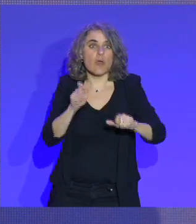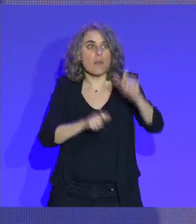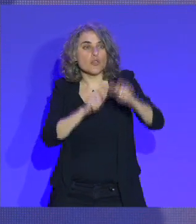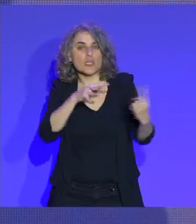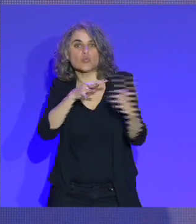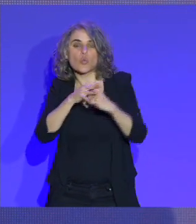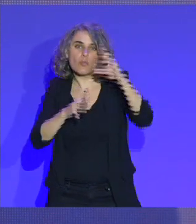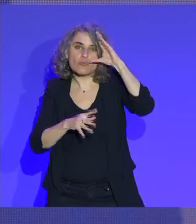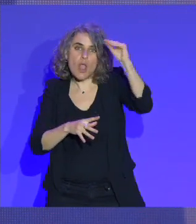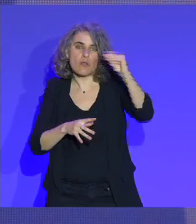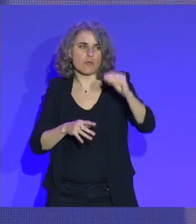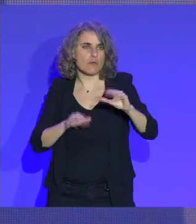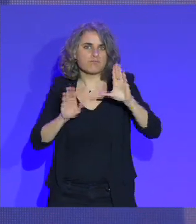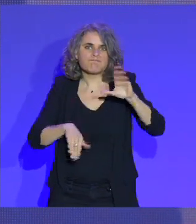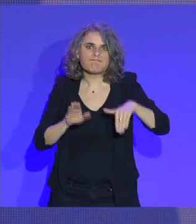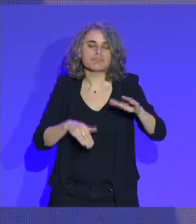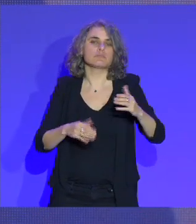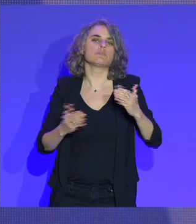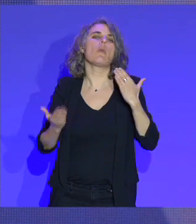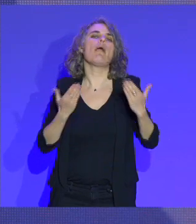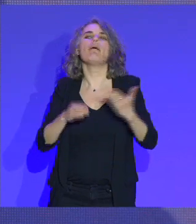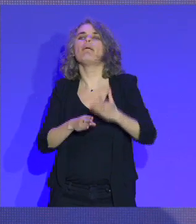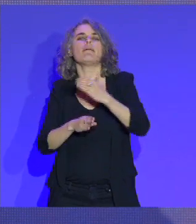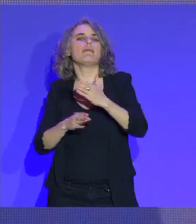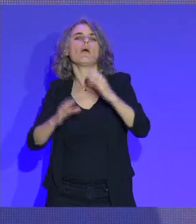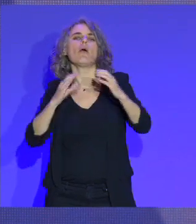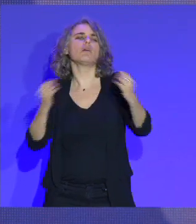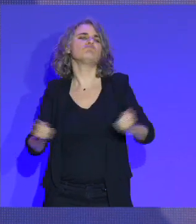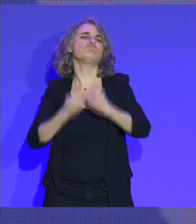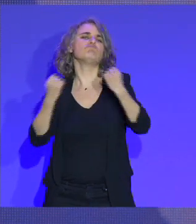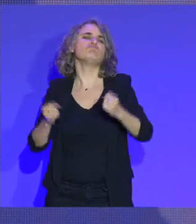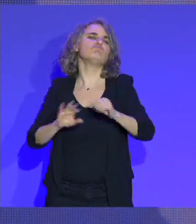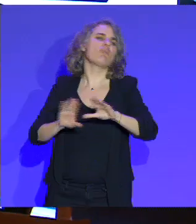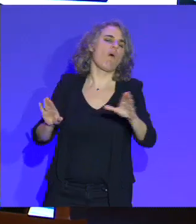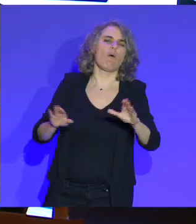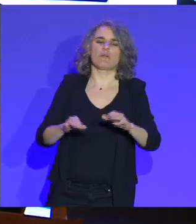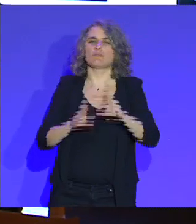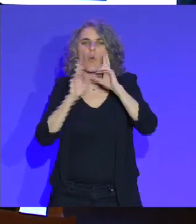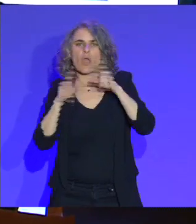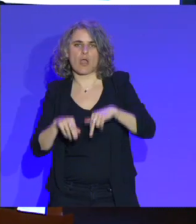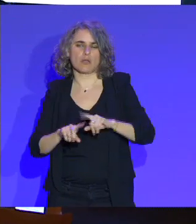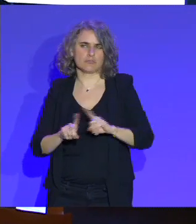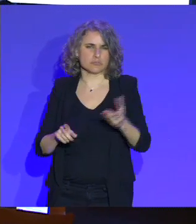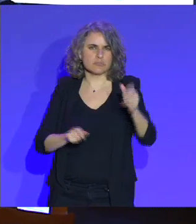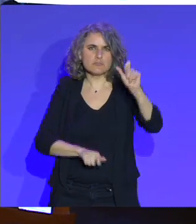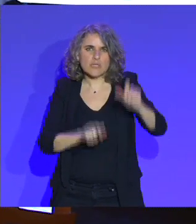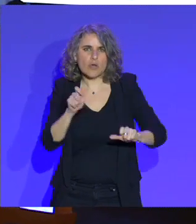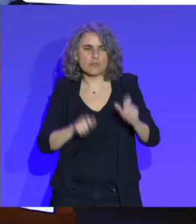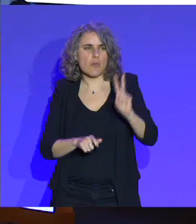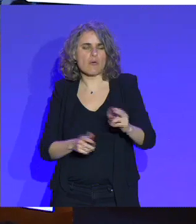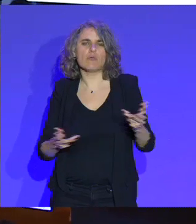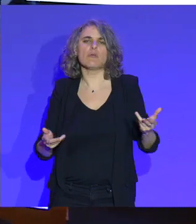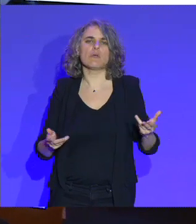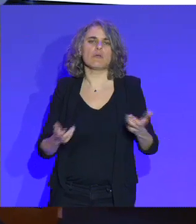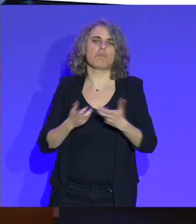professionnelle, contrairement à la communication qui a été faite dessus. On a sacrifié les emplois aidés en dénaturant